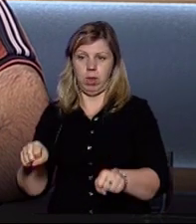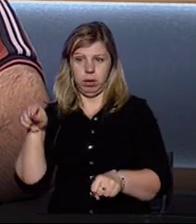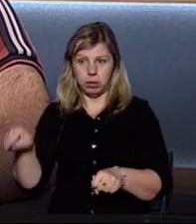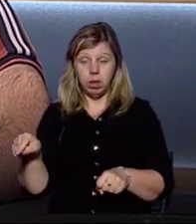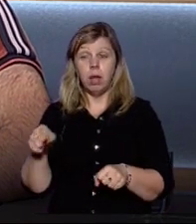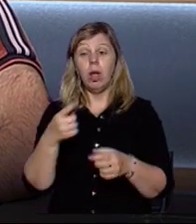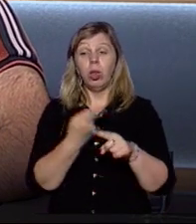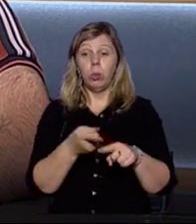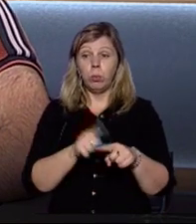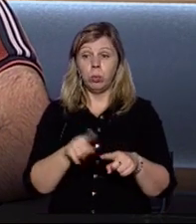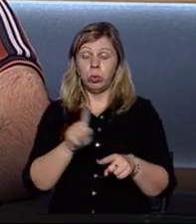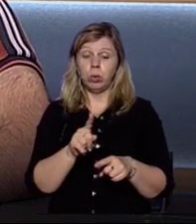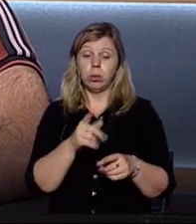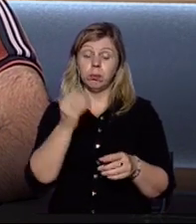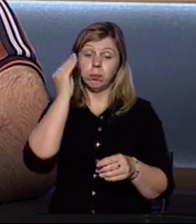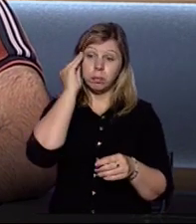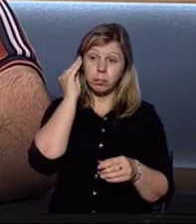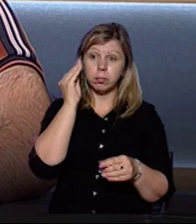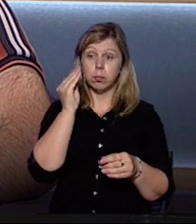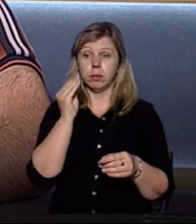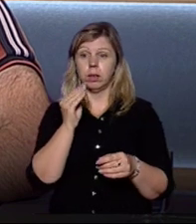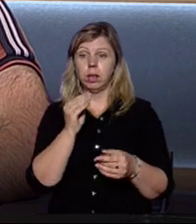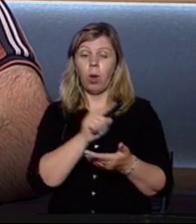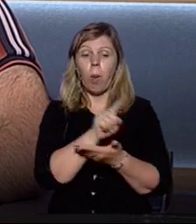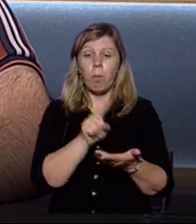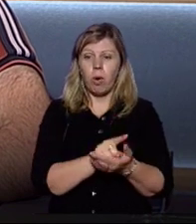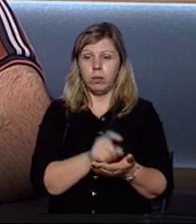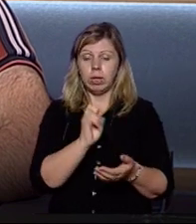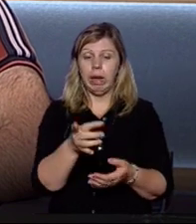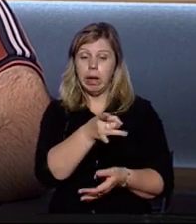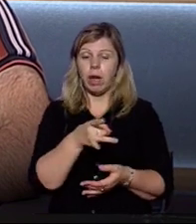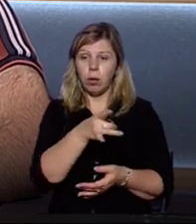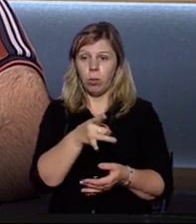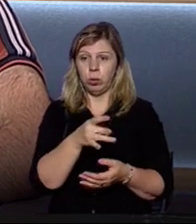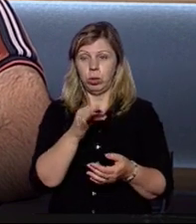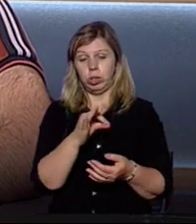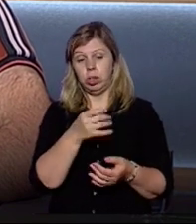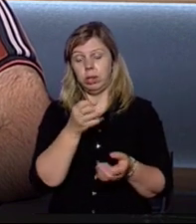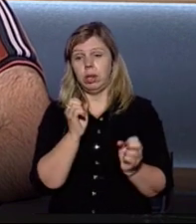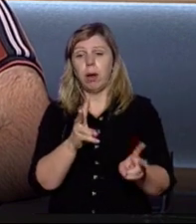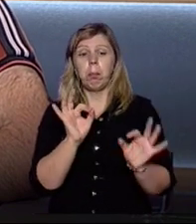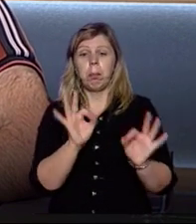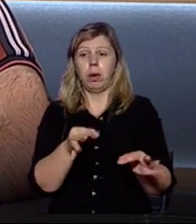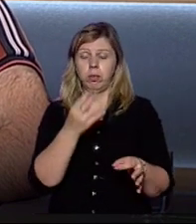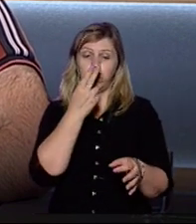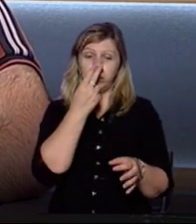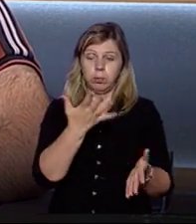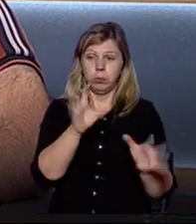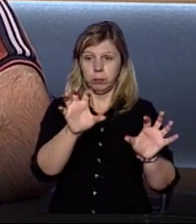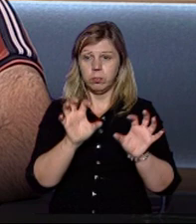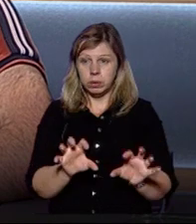Тому доцільність і функції як району чи повіту, як воно буде передбачено в